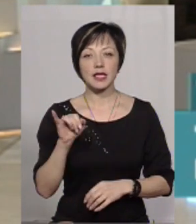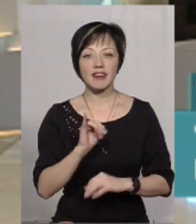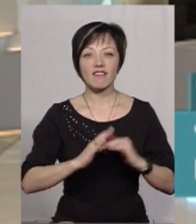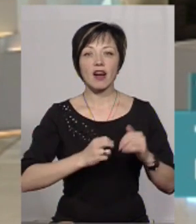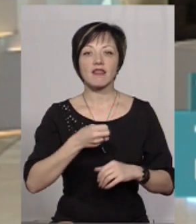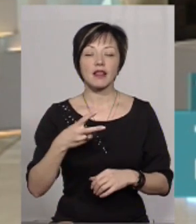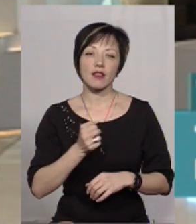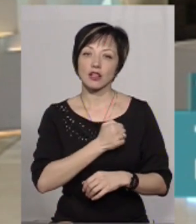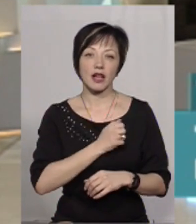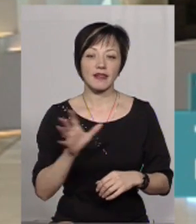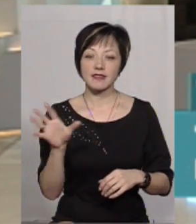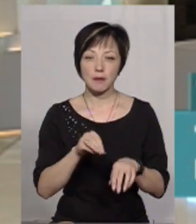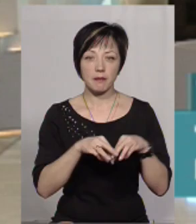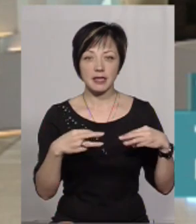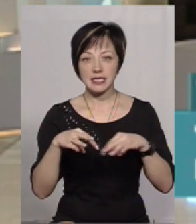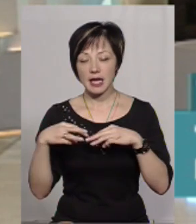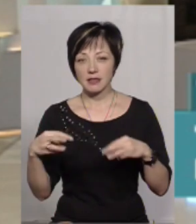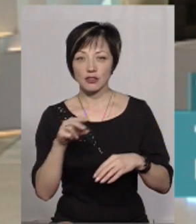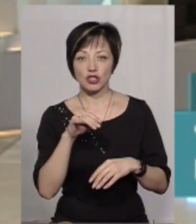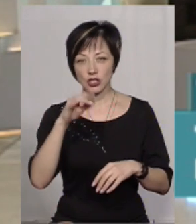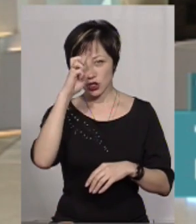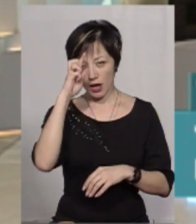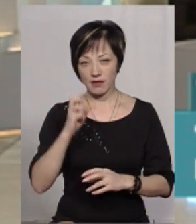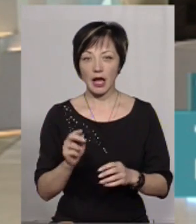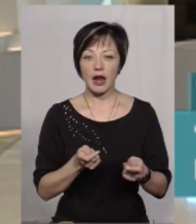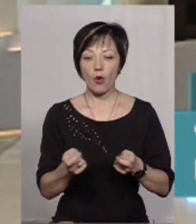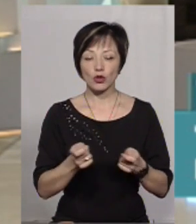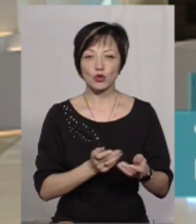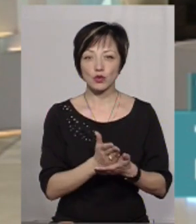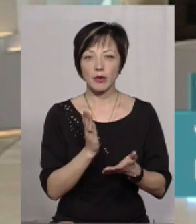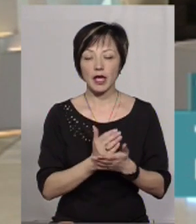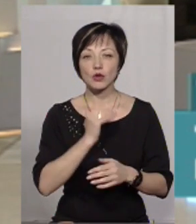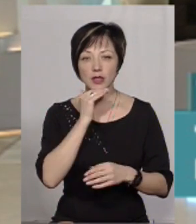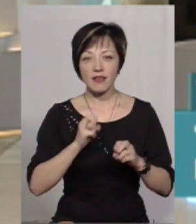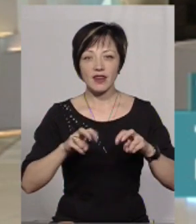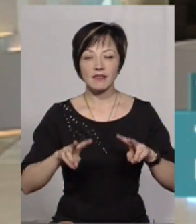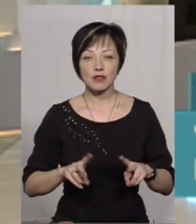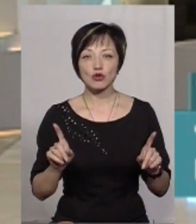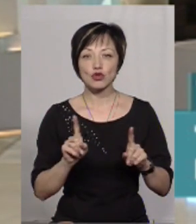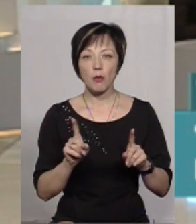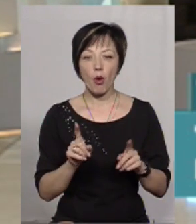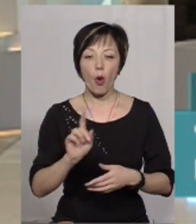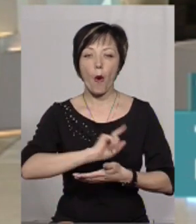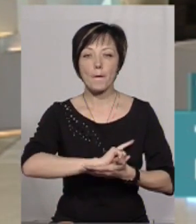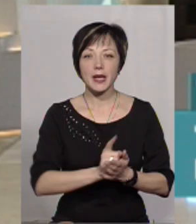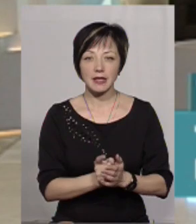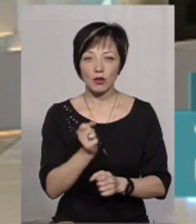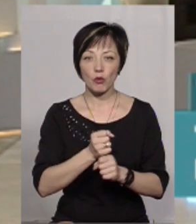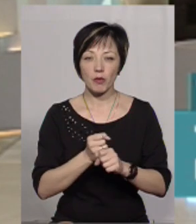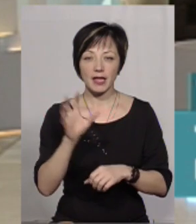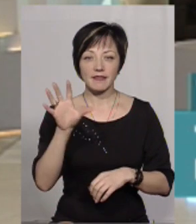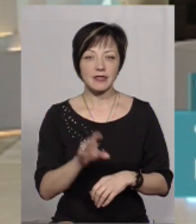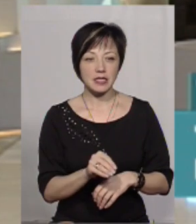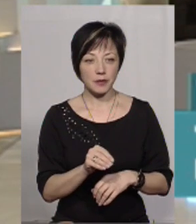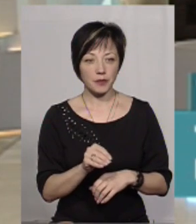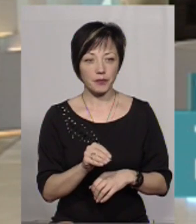фахівців. На жаль, не у всіх міністерствах, чи там, наприклад, в Державній регуляторній службі є достатньо фахівців для того, щоби оперативно обробляти